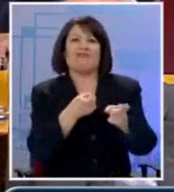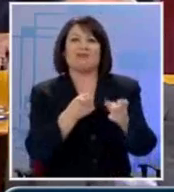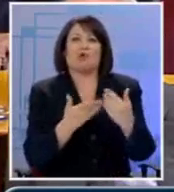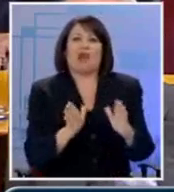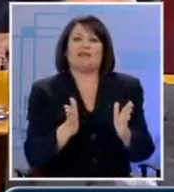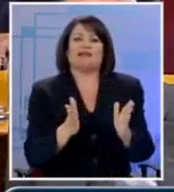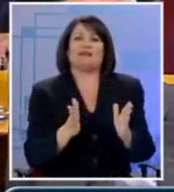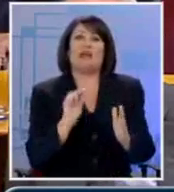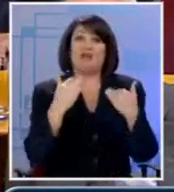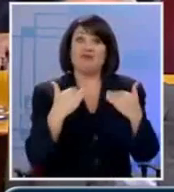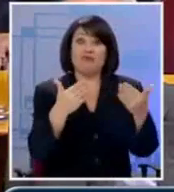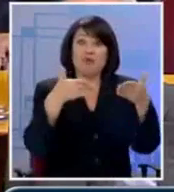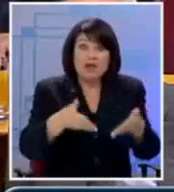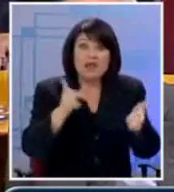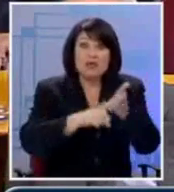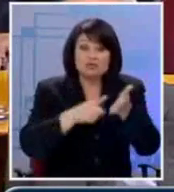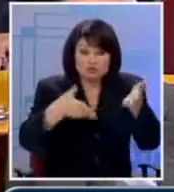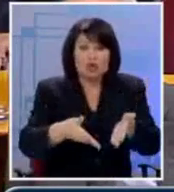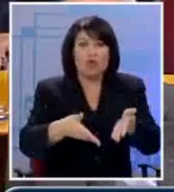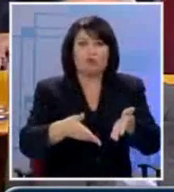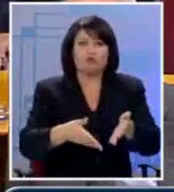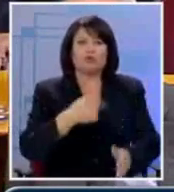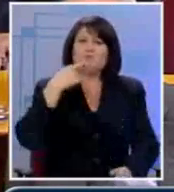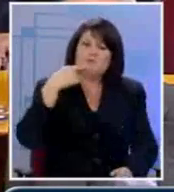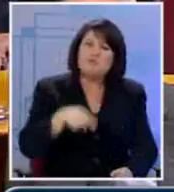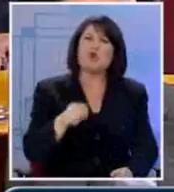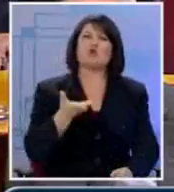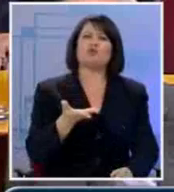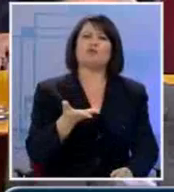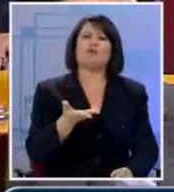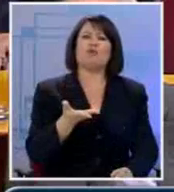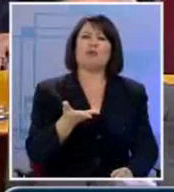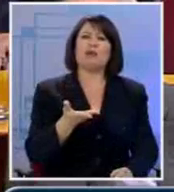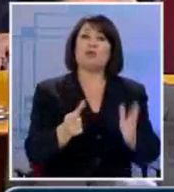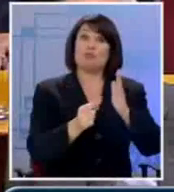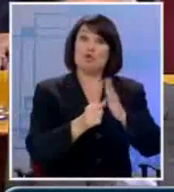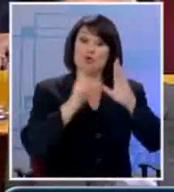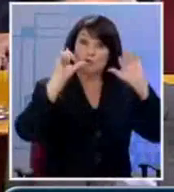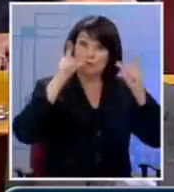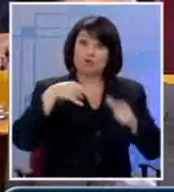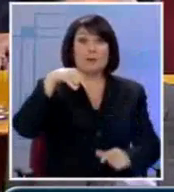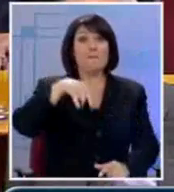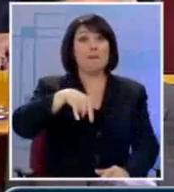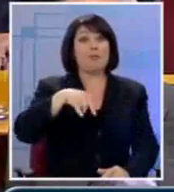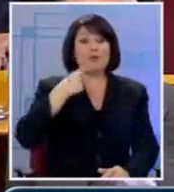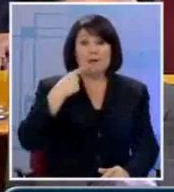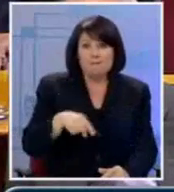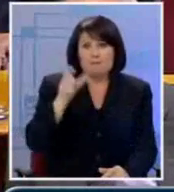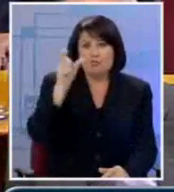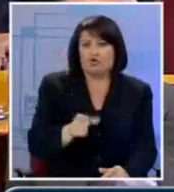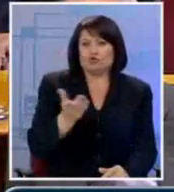την Βουλή και τους θεσμούς. Προσέβαλε τον Ενεργία Πρόεδρο της Δημοκρατίας, τον κύριο Κάωρο Παπούλια,